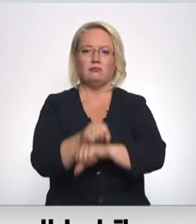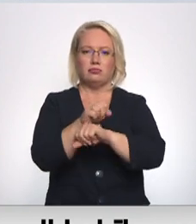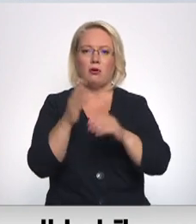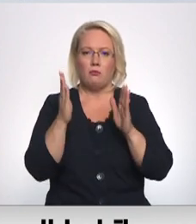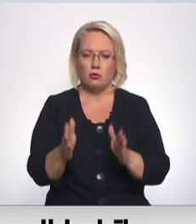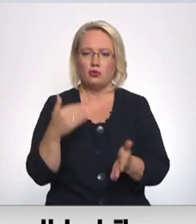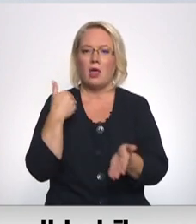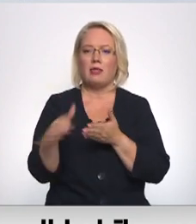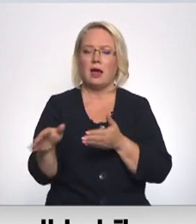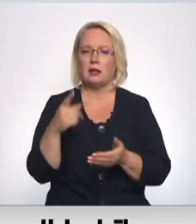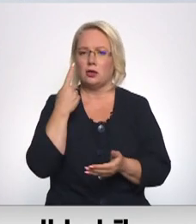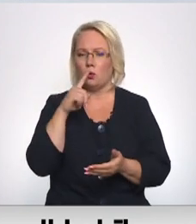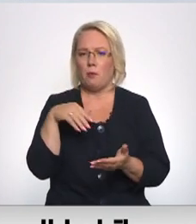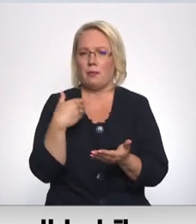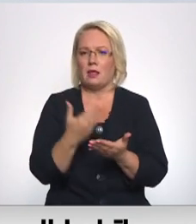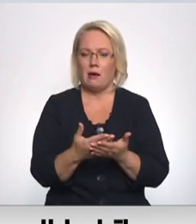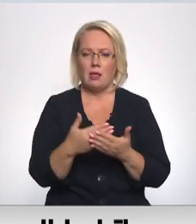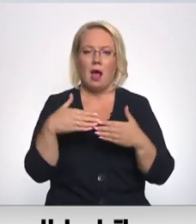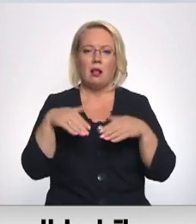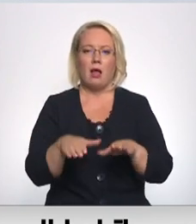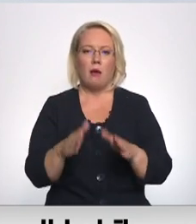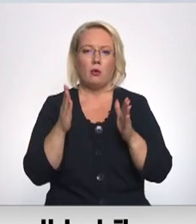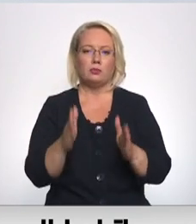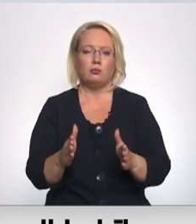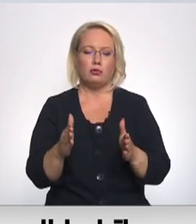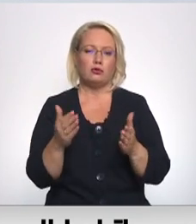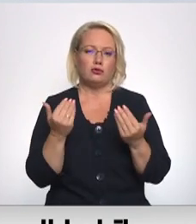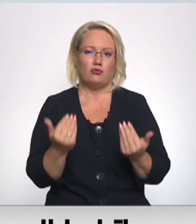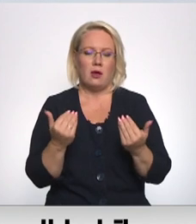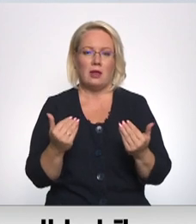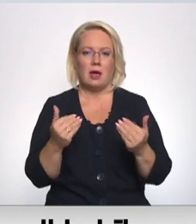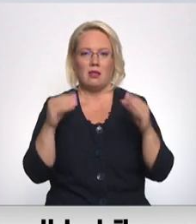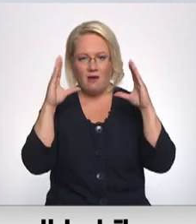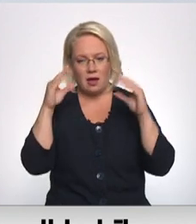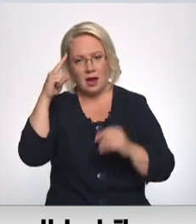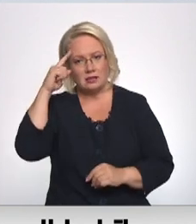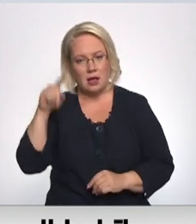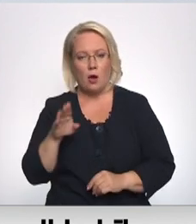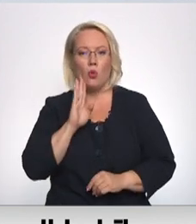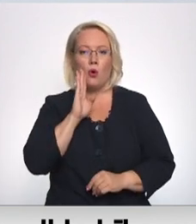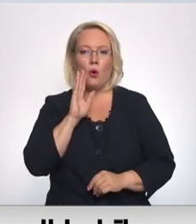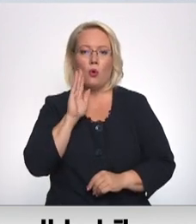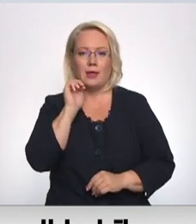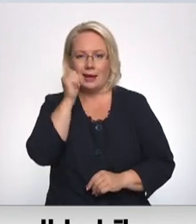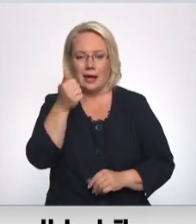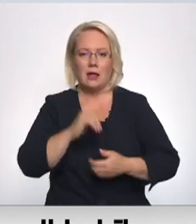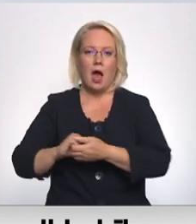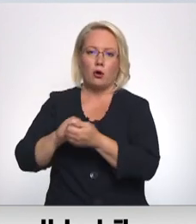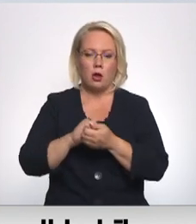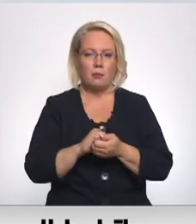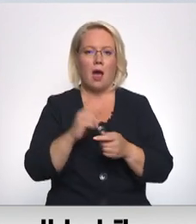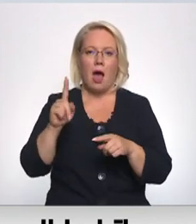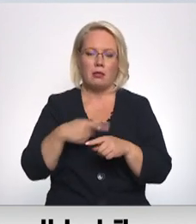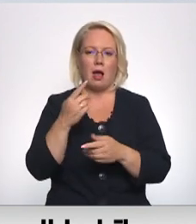atteikties no šī piedāvājuma. Tas lēmums varētu arī būt šovakar vakarā zināms, un tad rītdien ar to jau arotbiedrība atkal